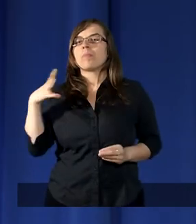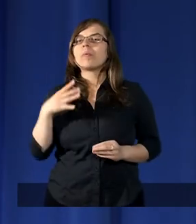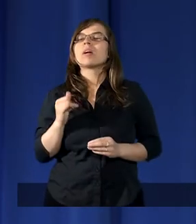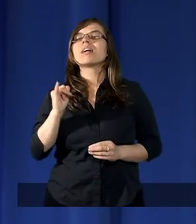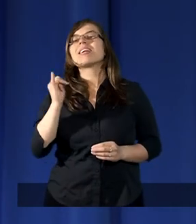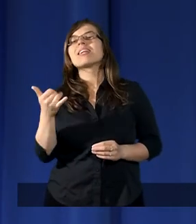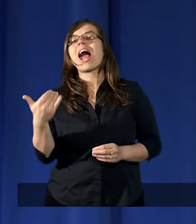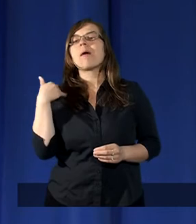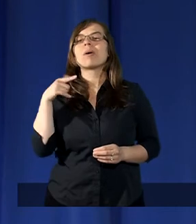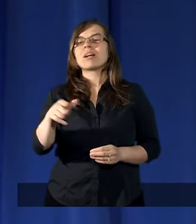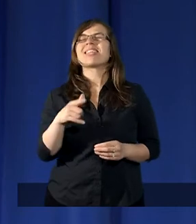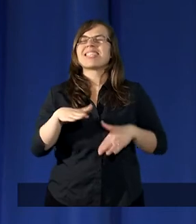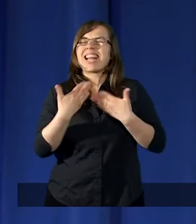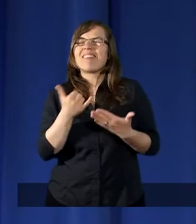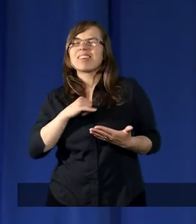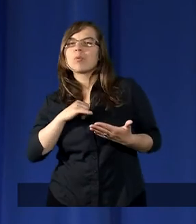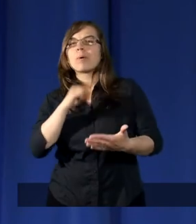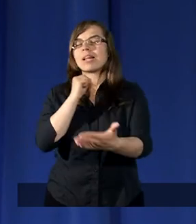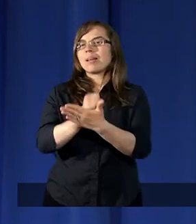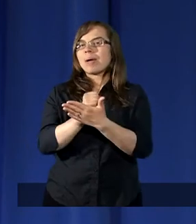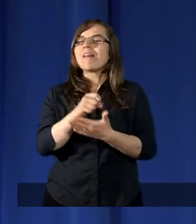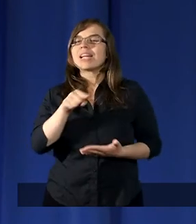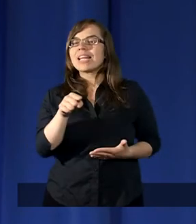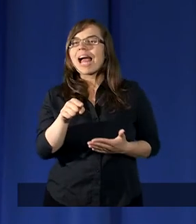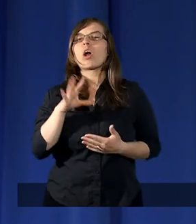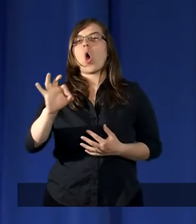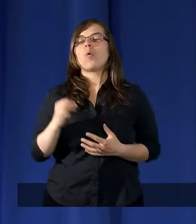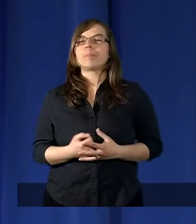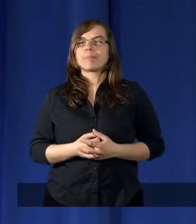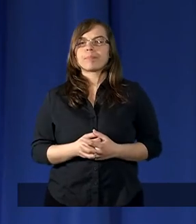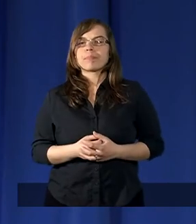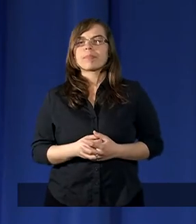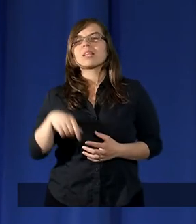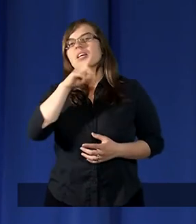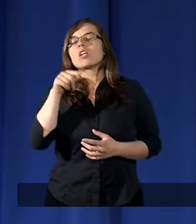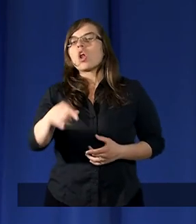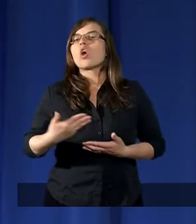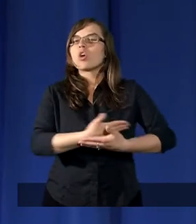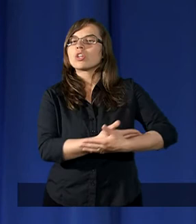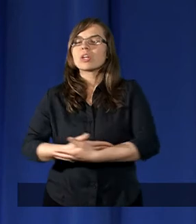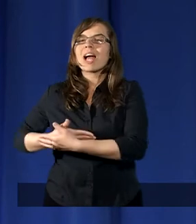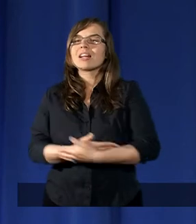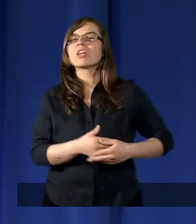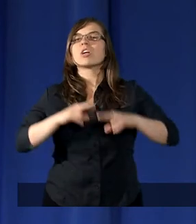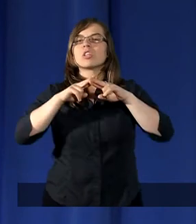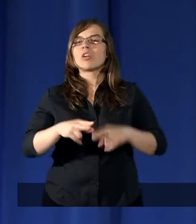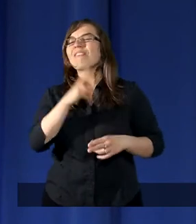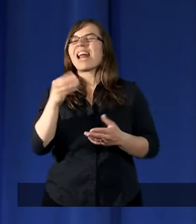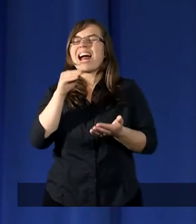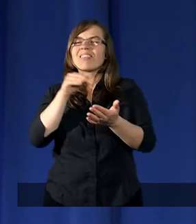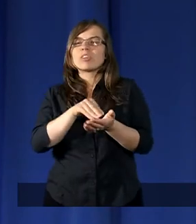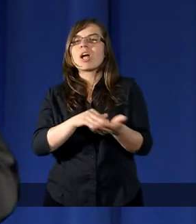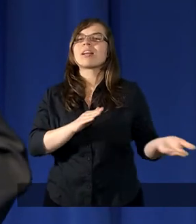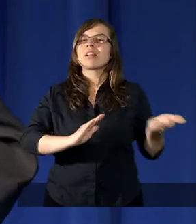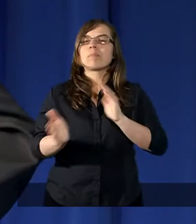Jochabet zdawała sobie sprawy z tego, że to dzieciom zostało w nadzwyczajny